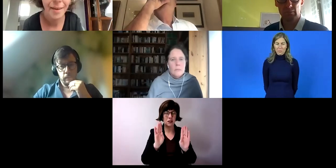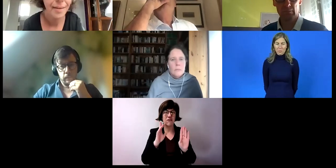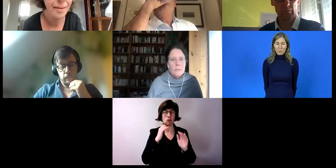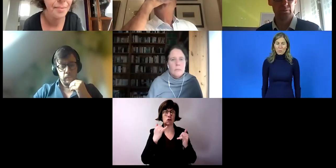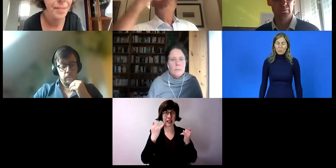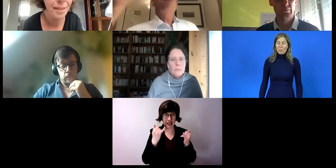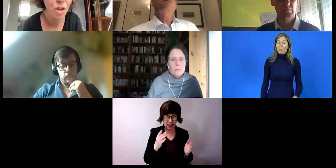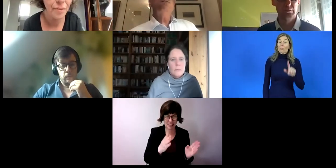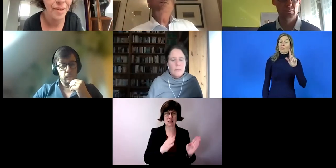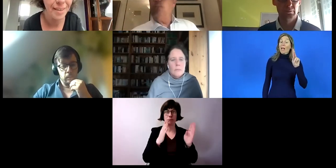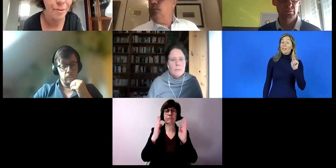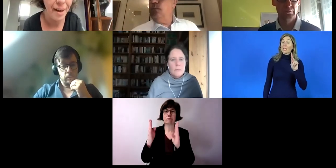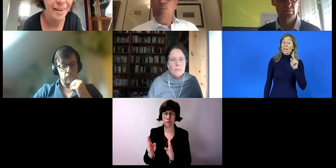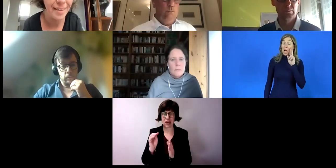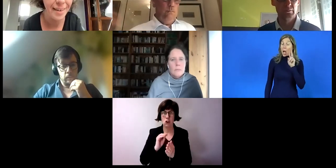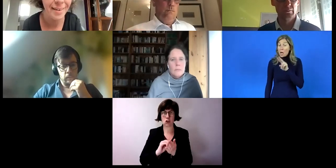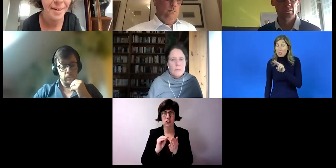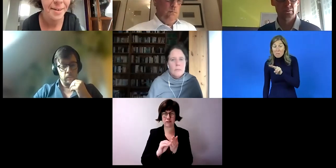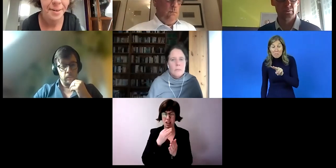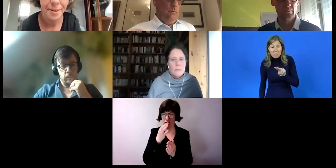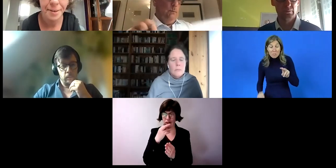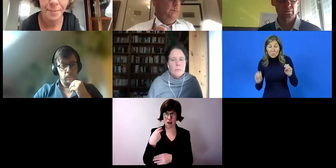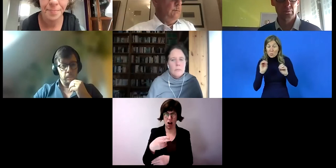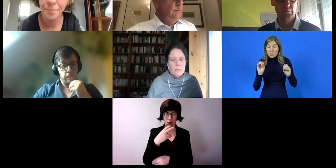in die schriftlichen Fragen gehen